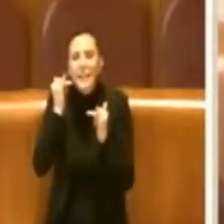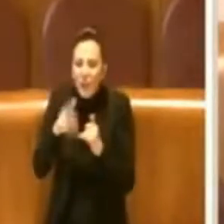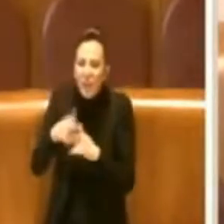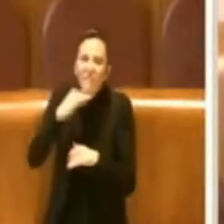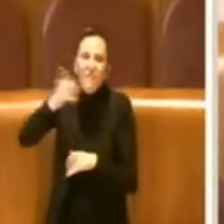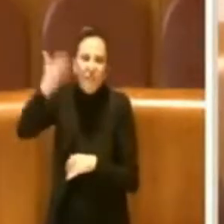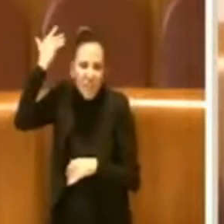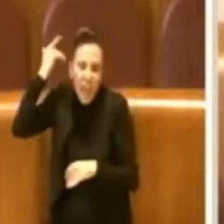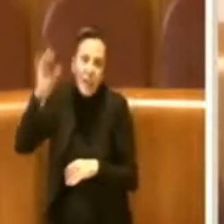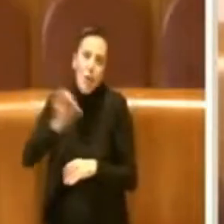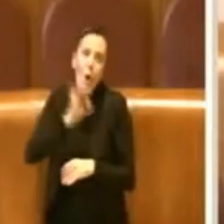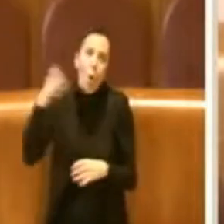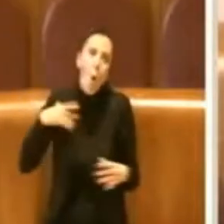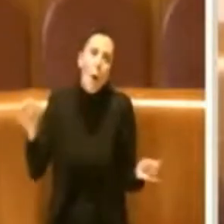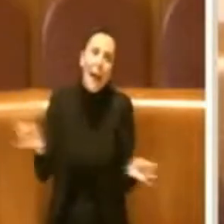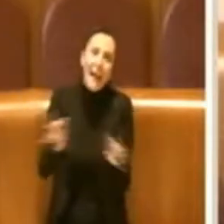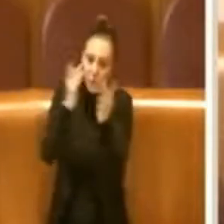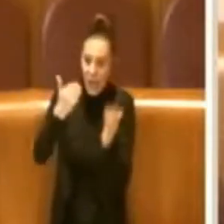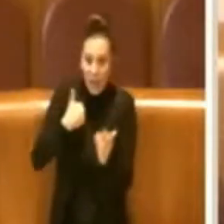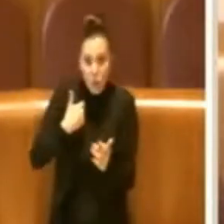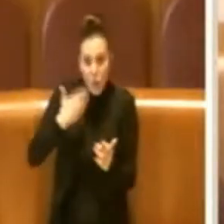occasionali, io sono occasionale.